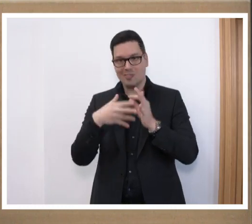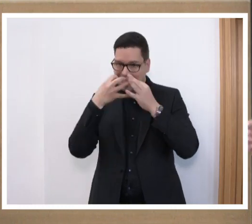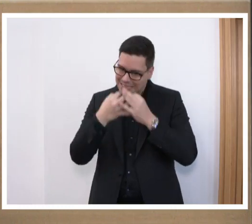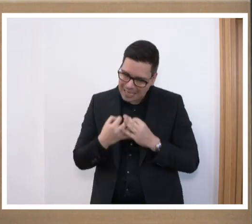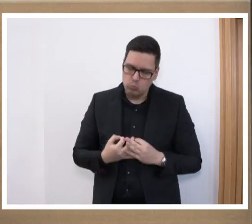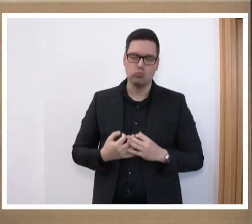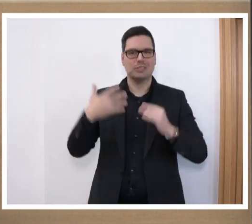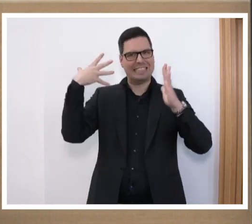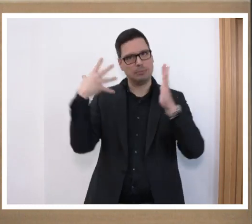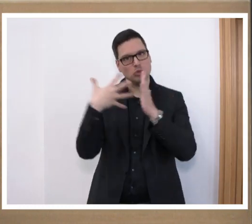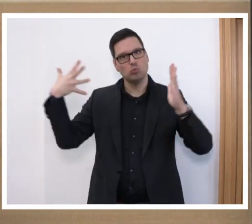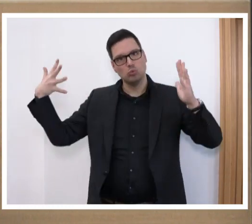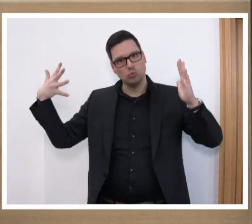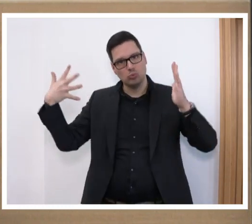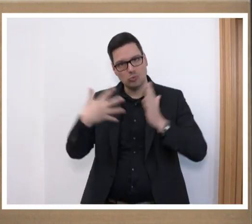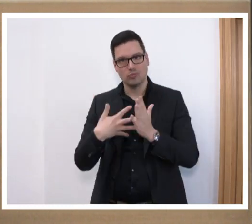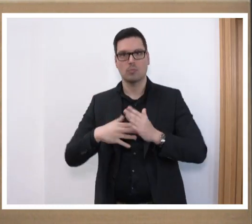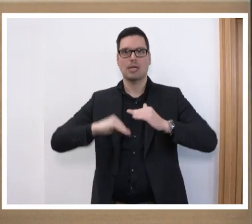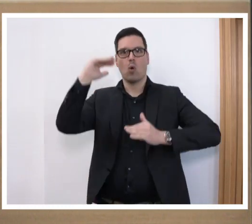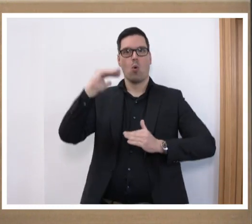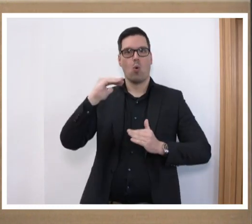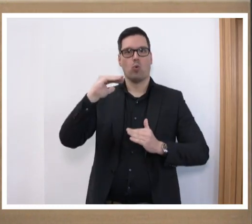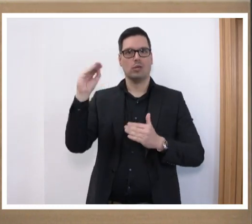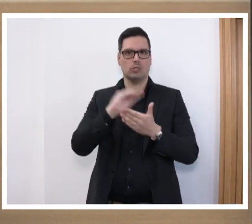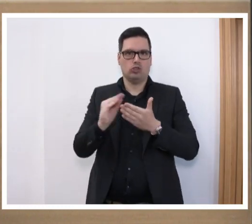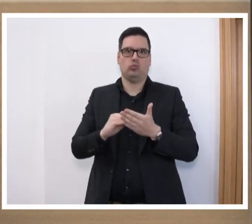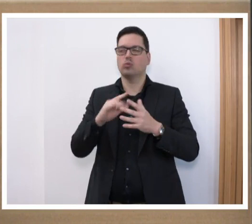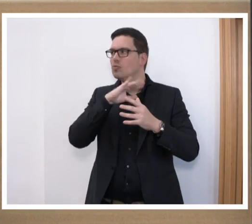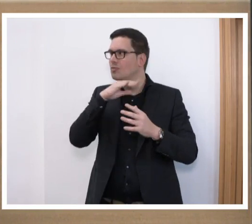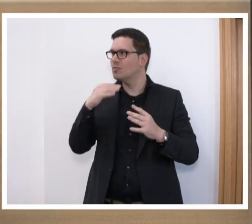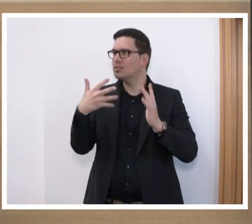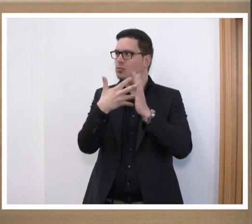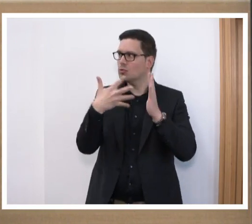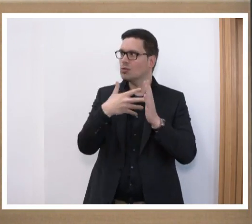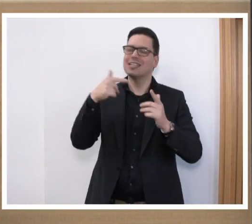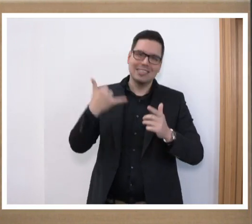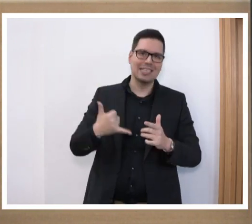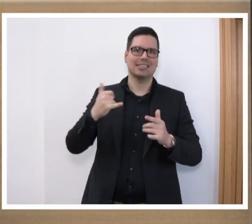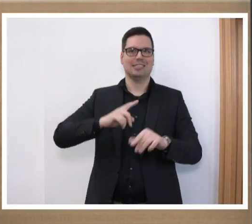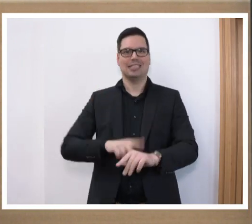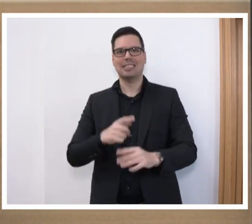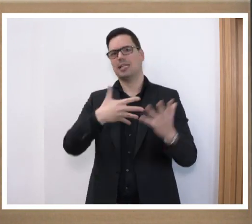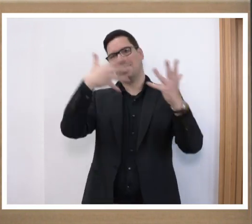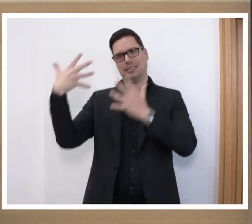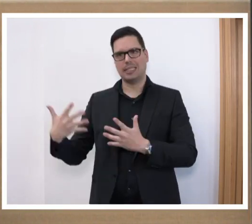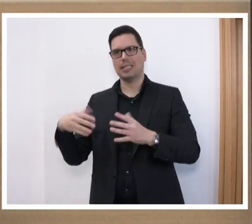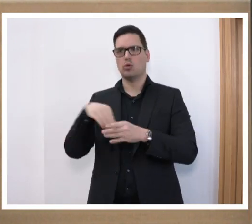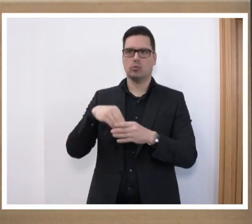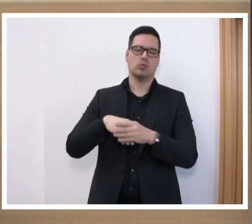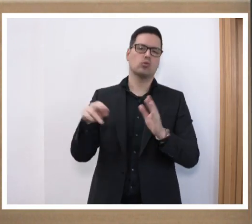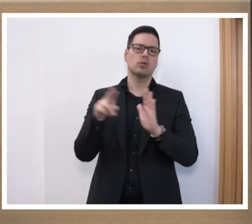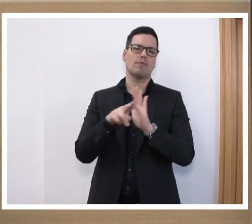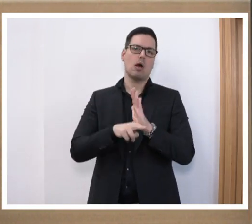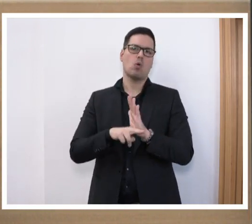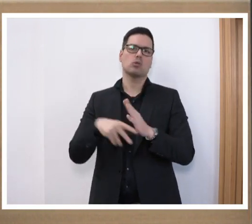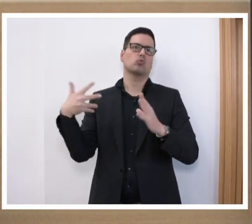entsprechenden Hochschulen auf den Weg zu bringen. Wir haben schon so viel evaluiert. Es wäre jetzt mal an der Zeit, wirklich die Inklusionsverordnung auf